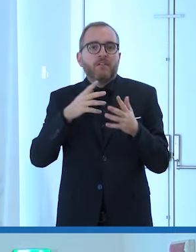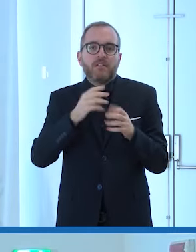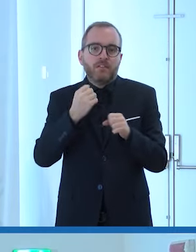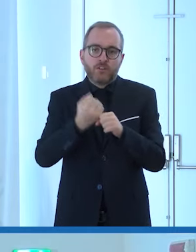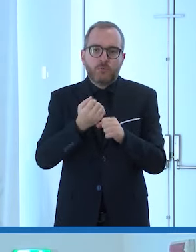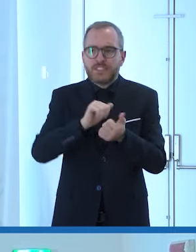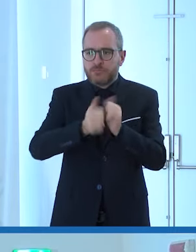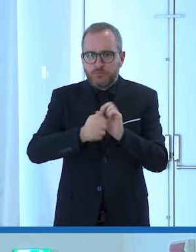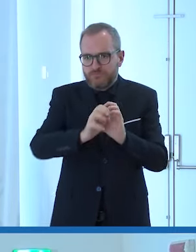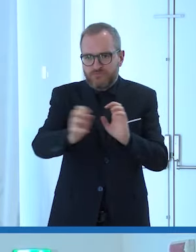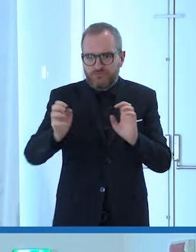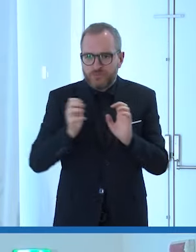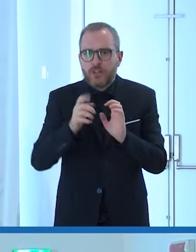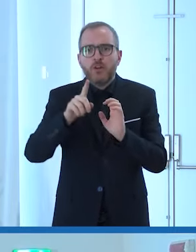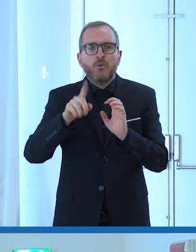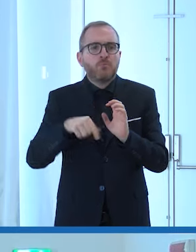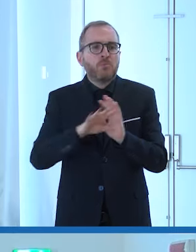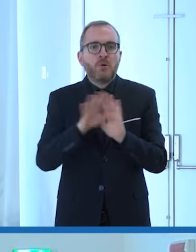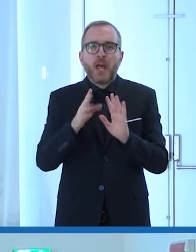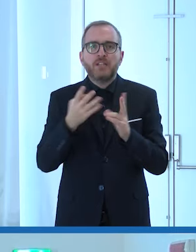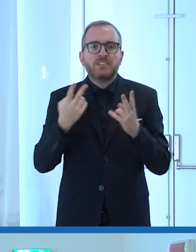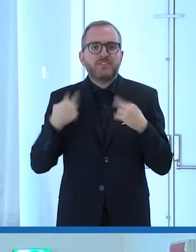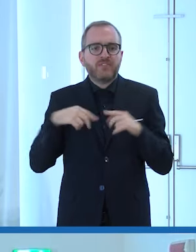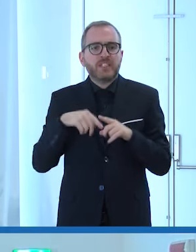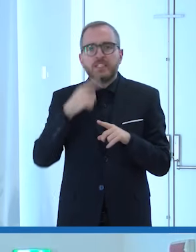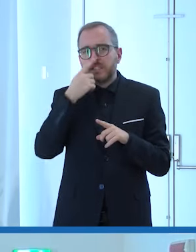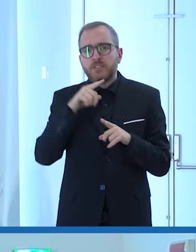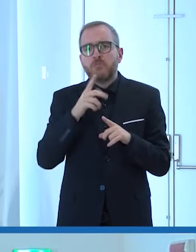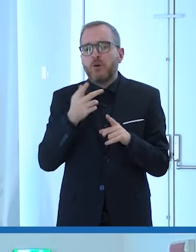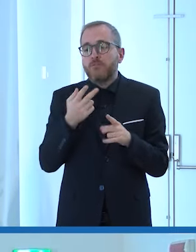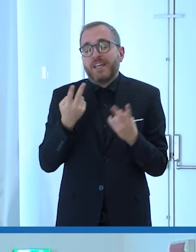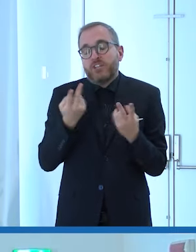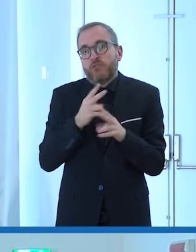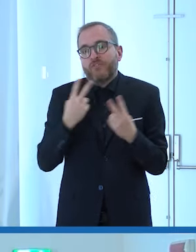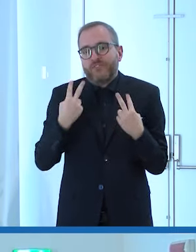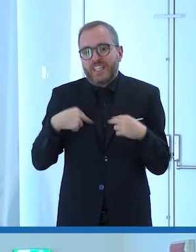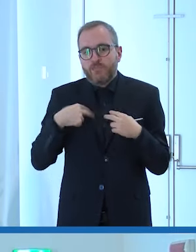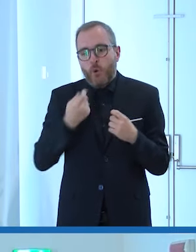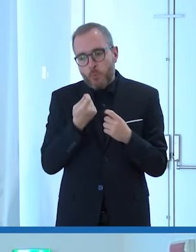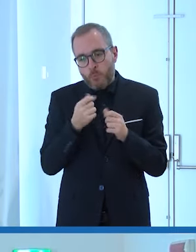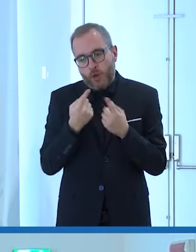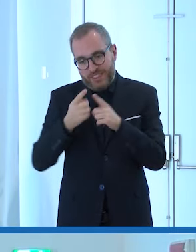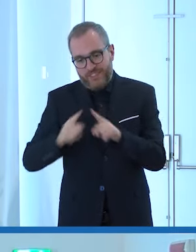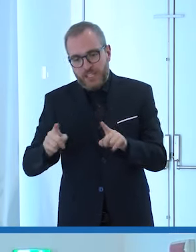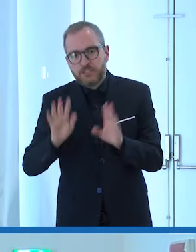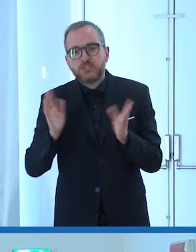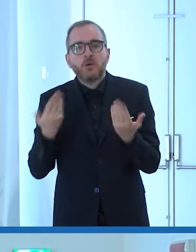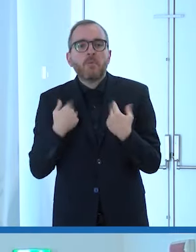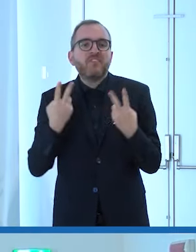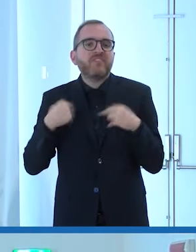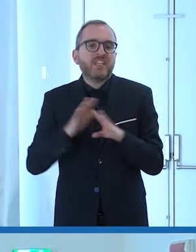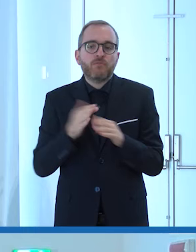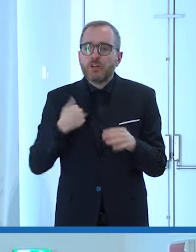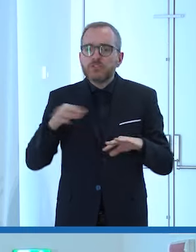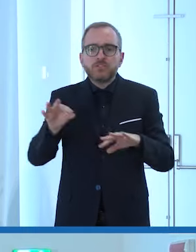sono tornato a a vivere la mia vita in maniera diversa ma a viverla sono sposato due